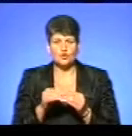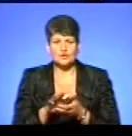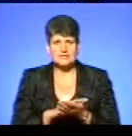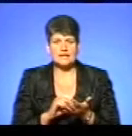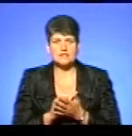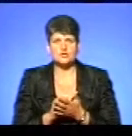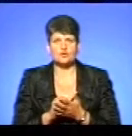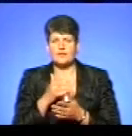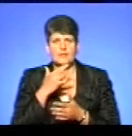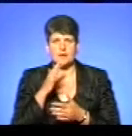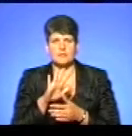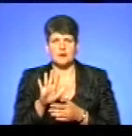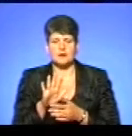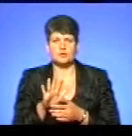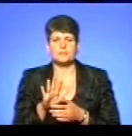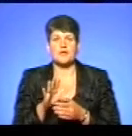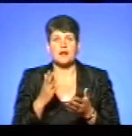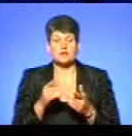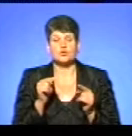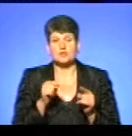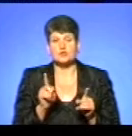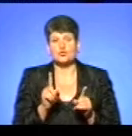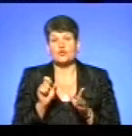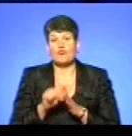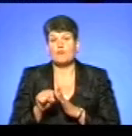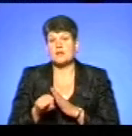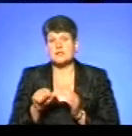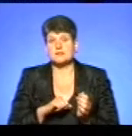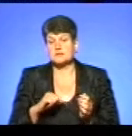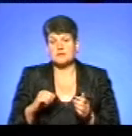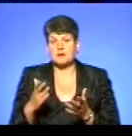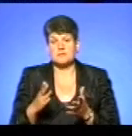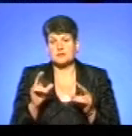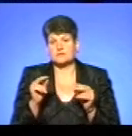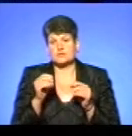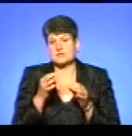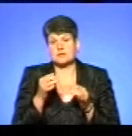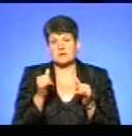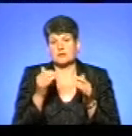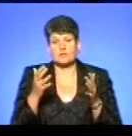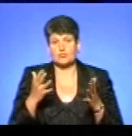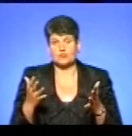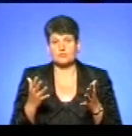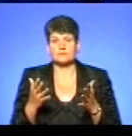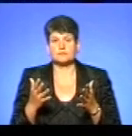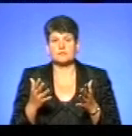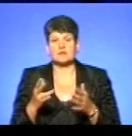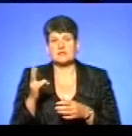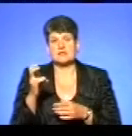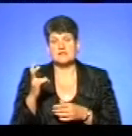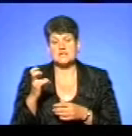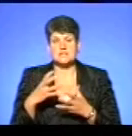знищено, багато. Зобственно, багато, а якщо ті, що забиті, в даний час за цифру сказати не можу. Ну, якщо помираєте 200